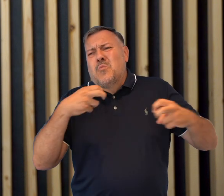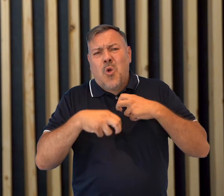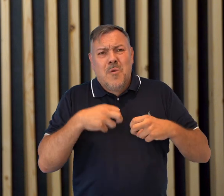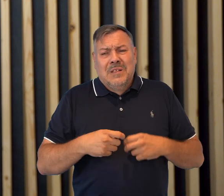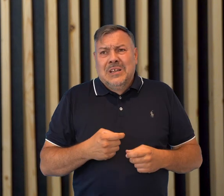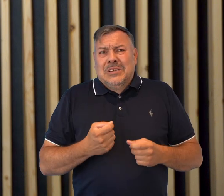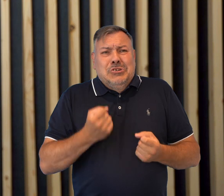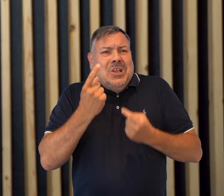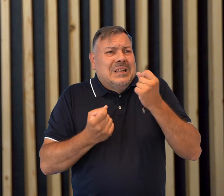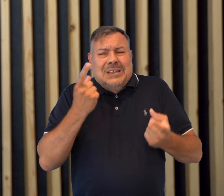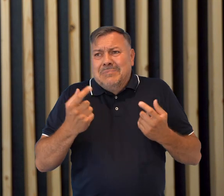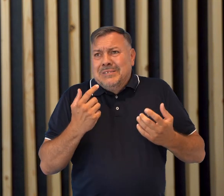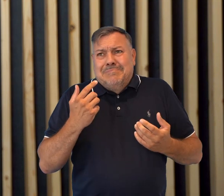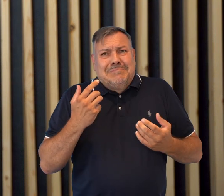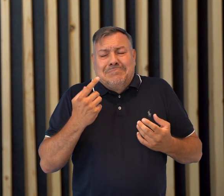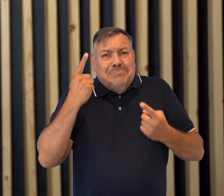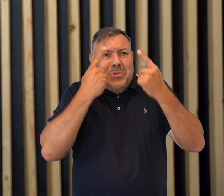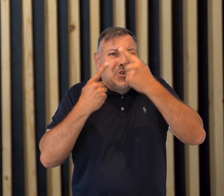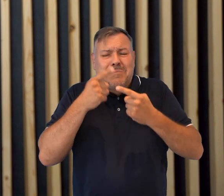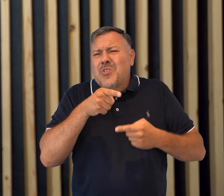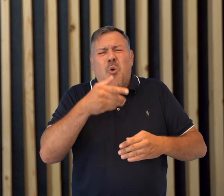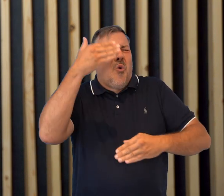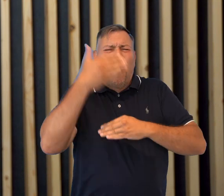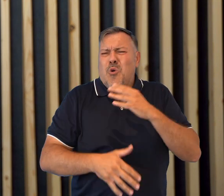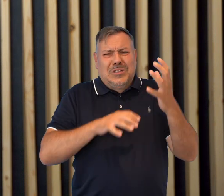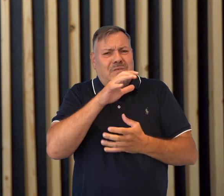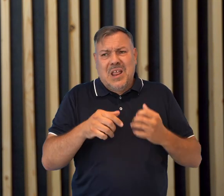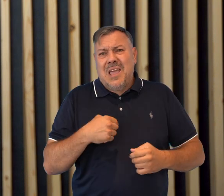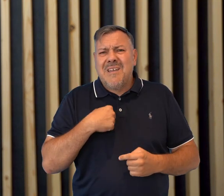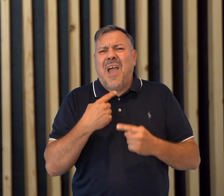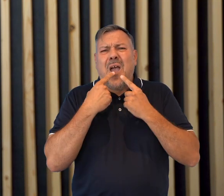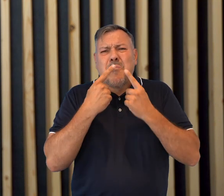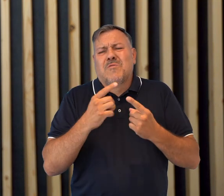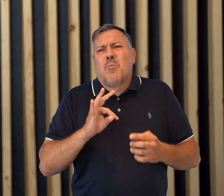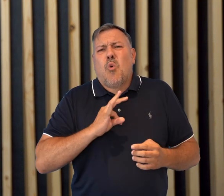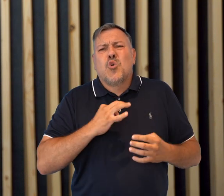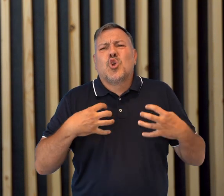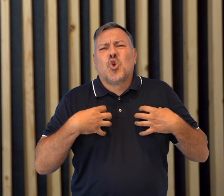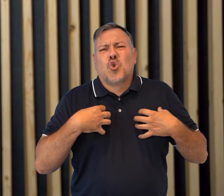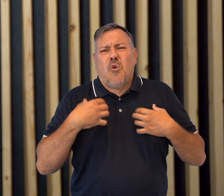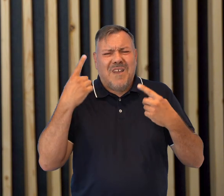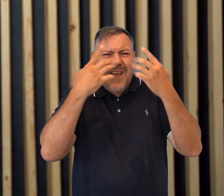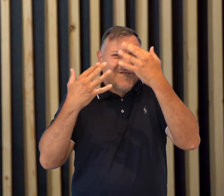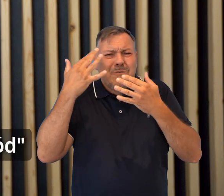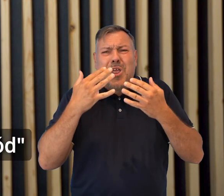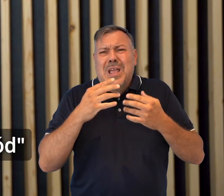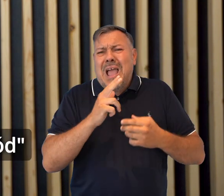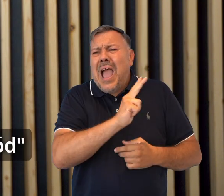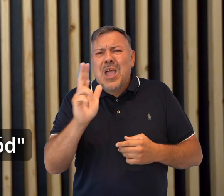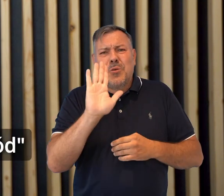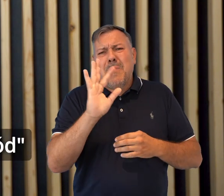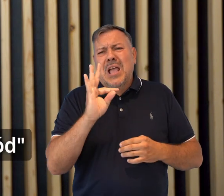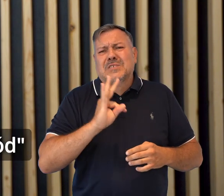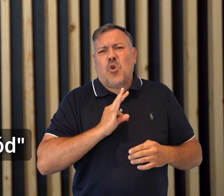czasami wydaje się, że koniec świata. Ja mam takie motto, że każdy z nas ma swoje życiowe K2. Moje